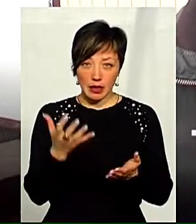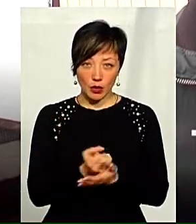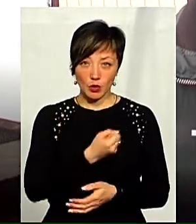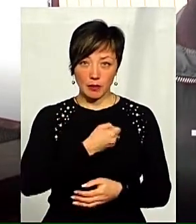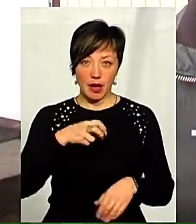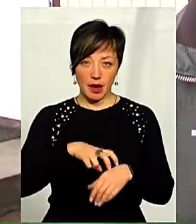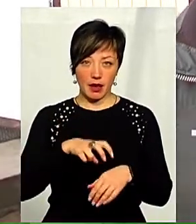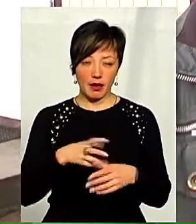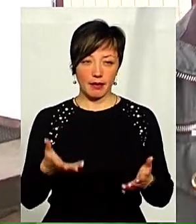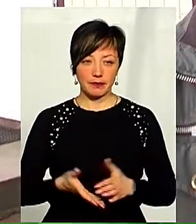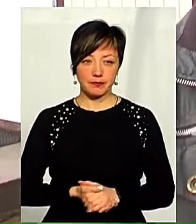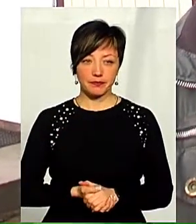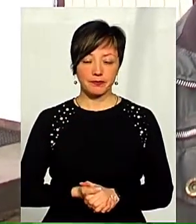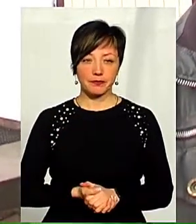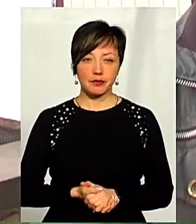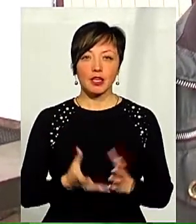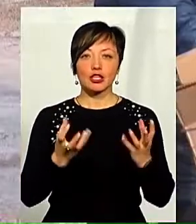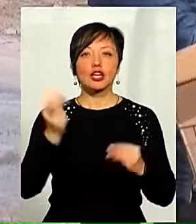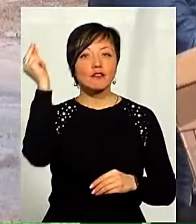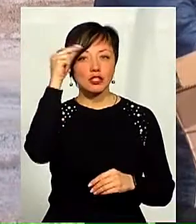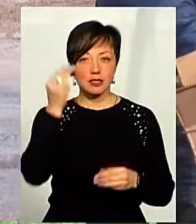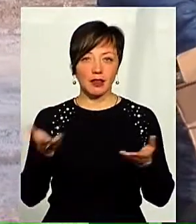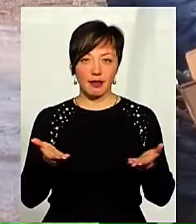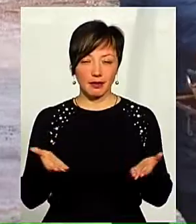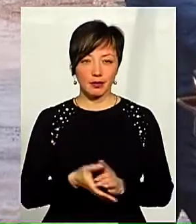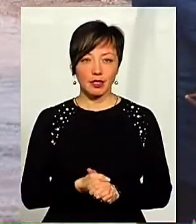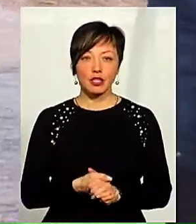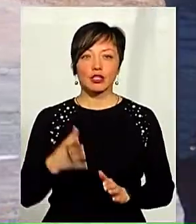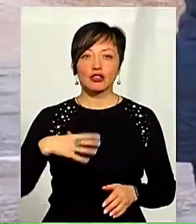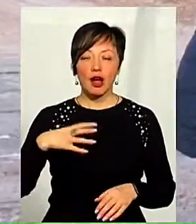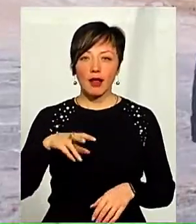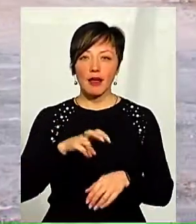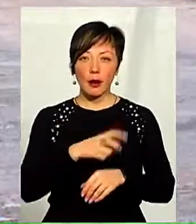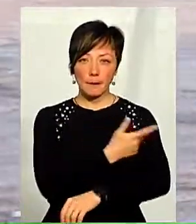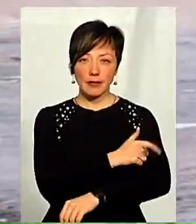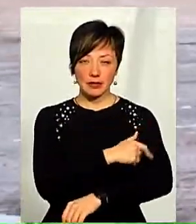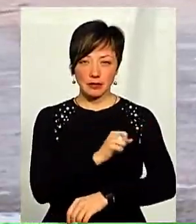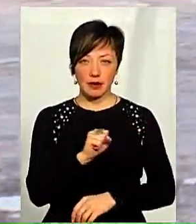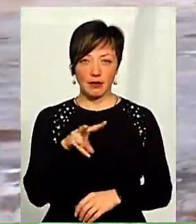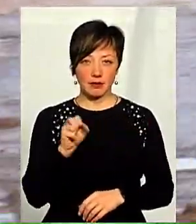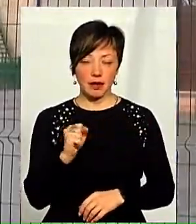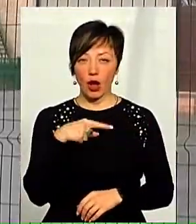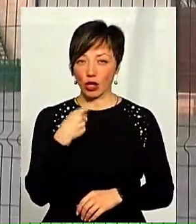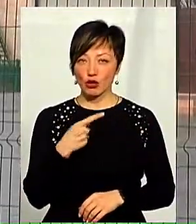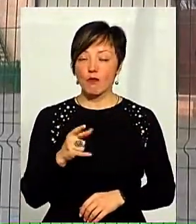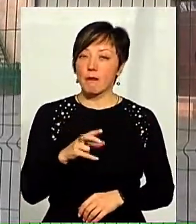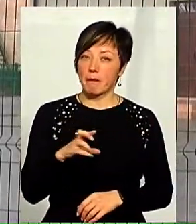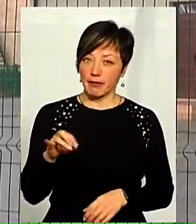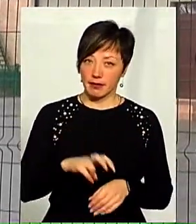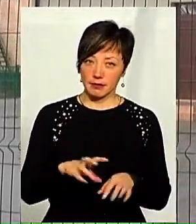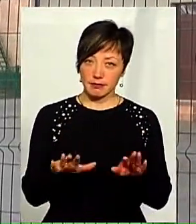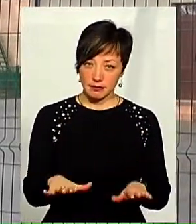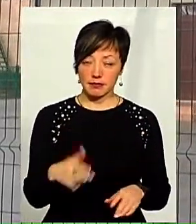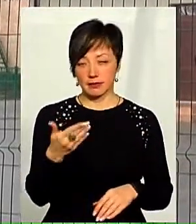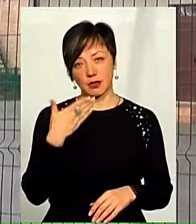взагалі, лікаря. Ще вчиться десь. Чекає на лікарку і сільська фельдшерка Алла Ільчук. Каже, був би лікар на місці,